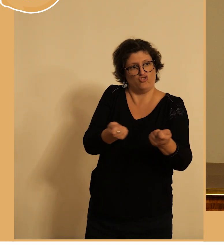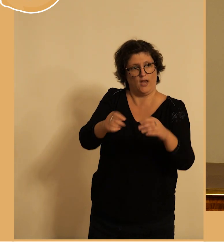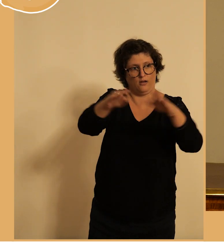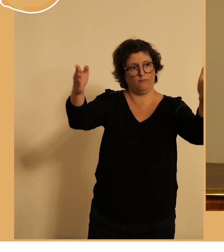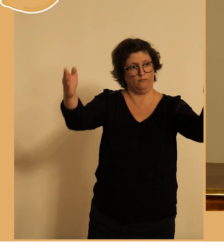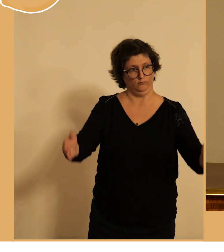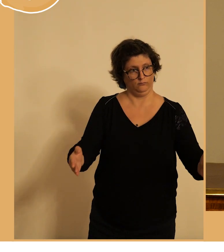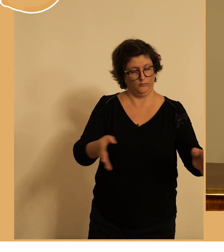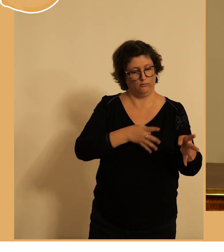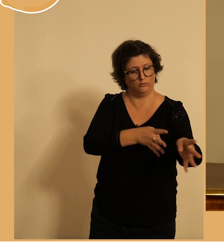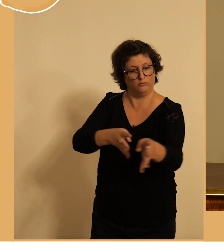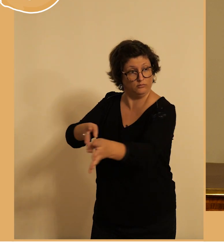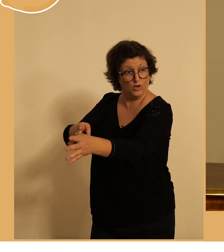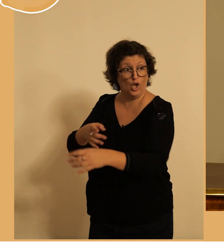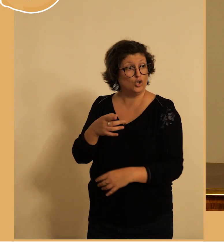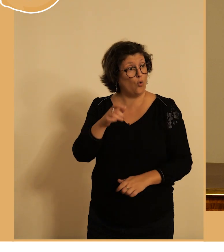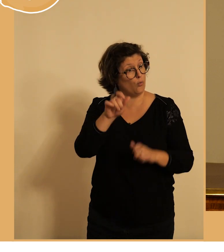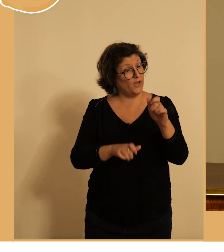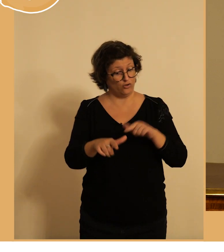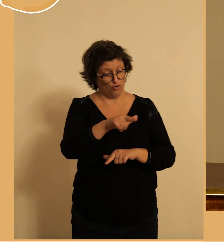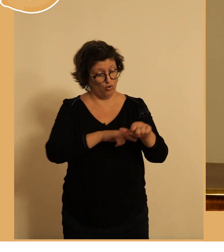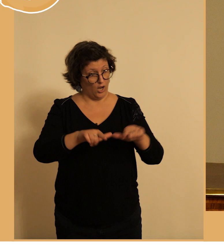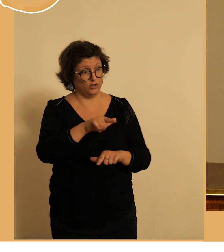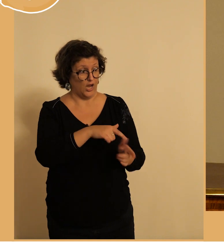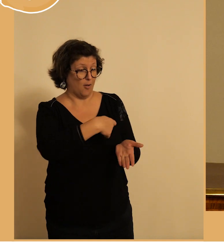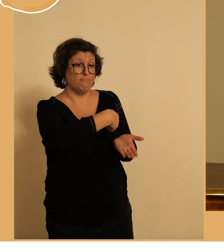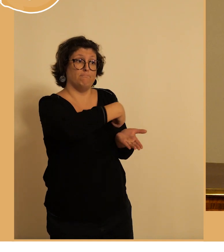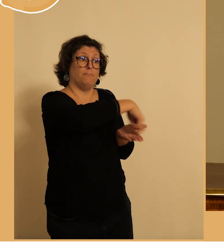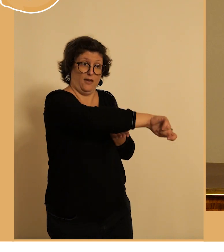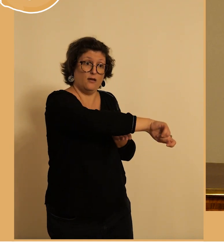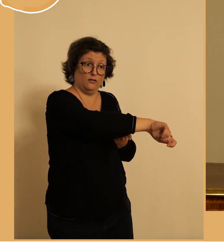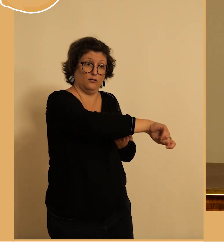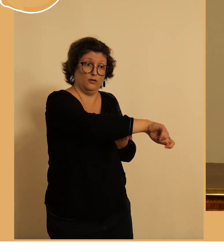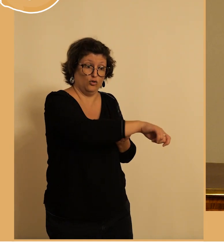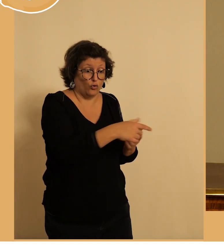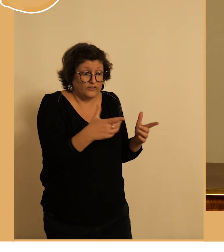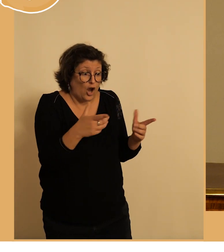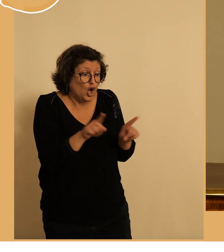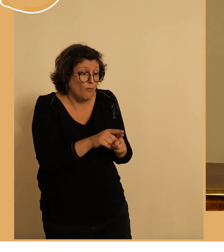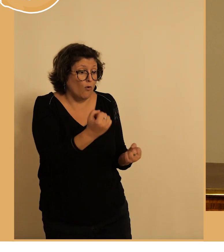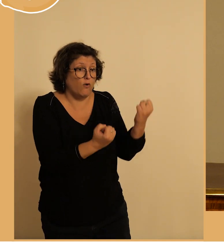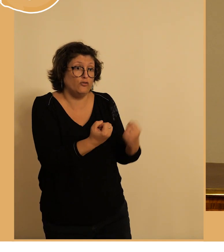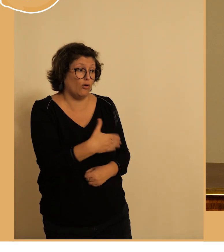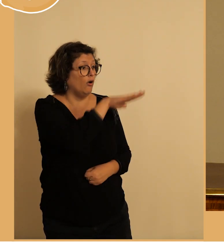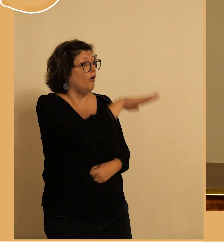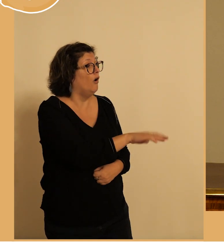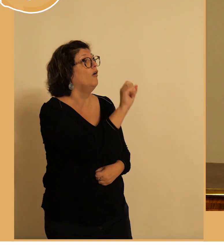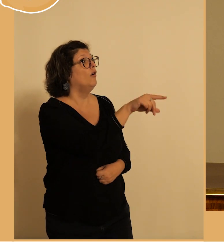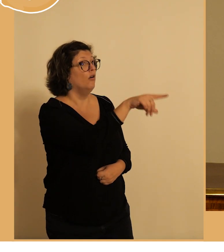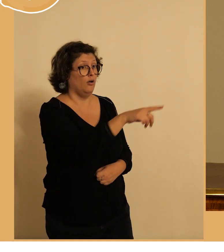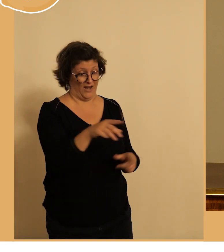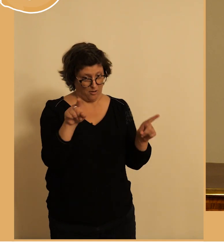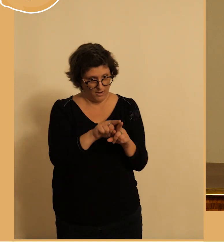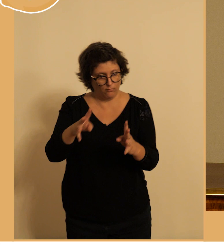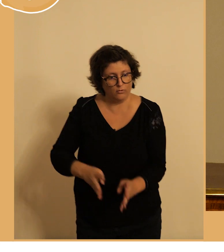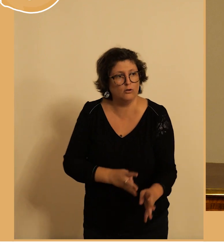c'est pas encore fixé les personnes de ce quartier là pourront privatiser ce sera une place pour eux et ça c'est et ça c'est